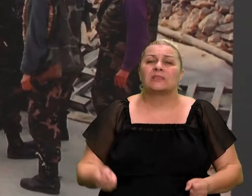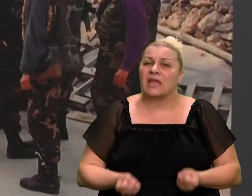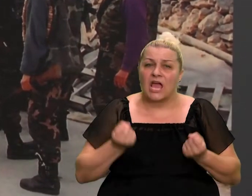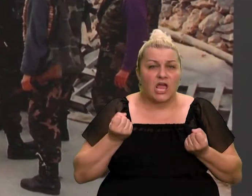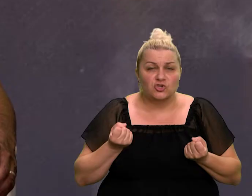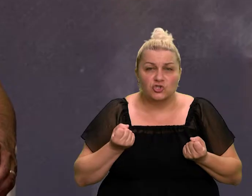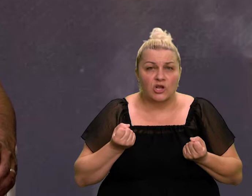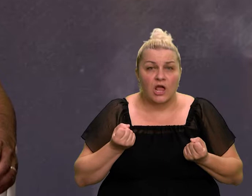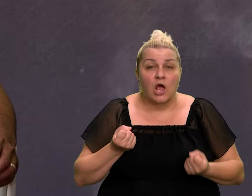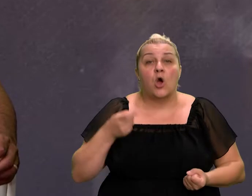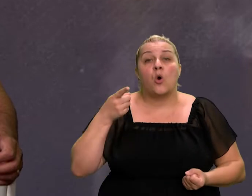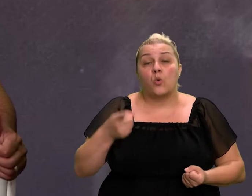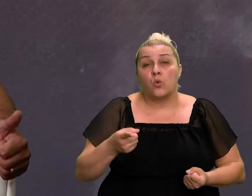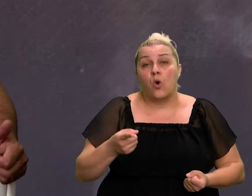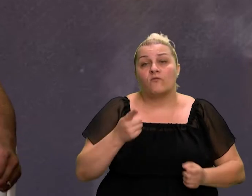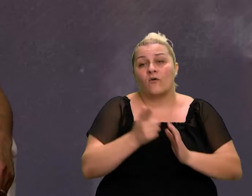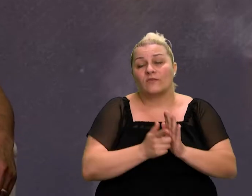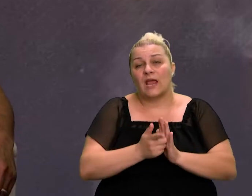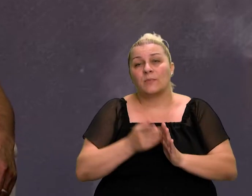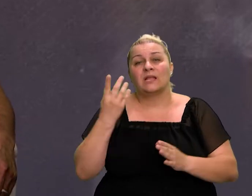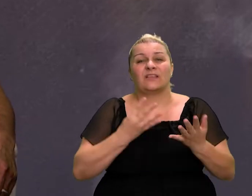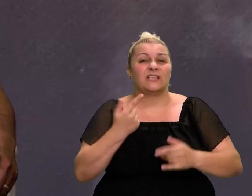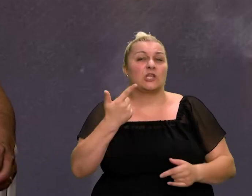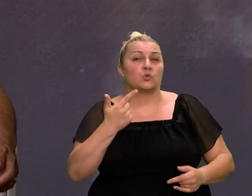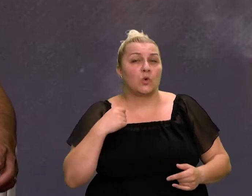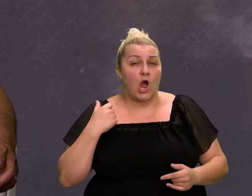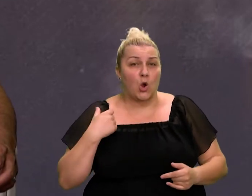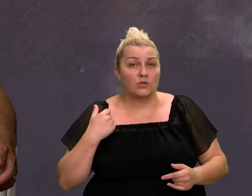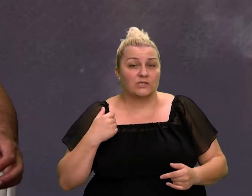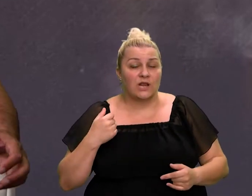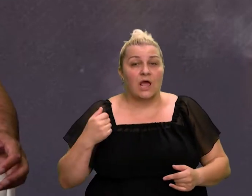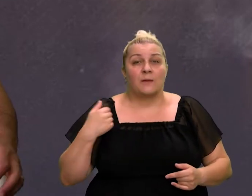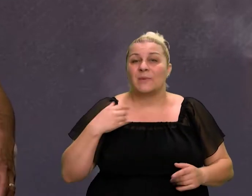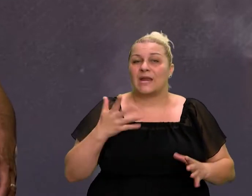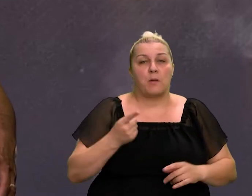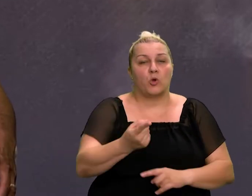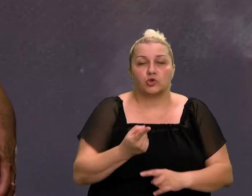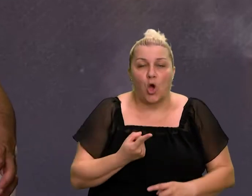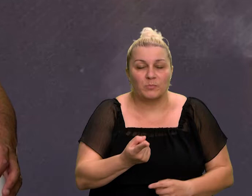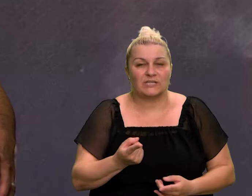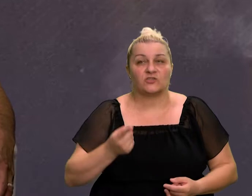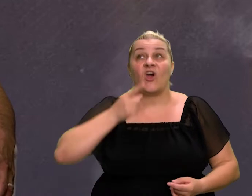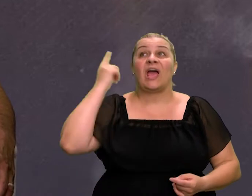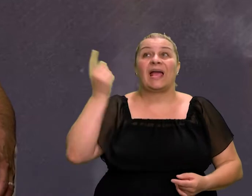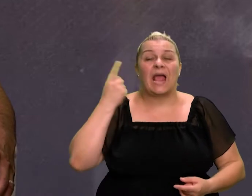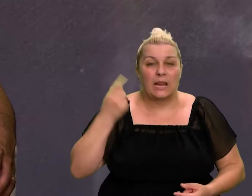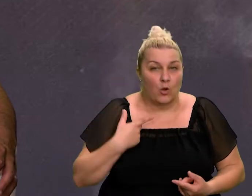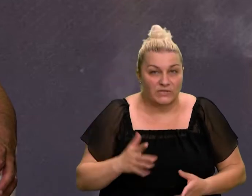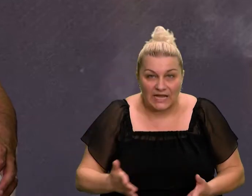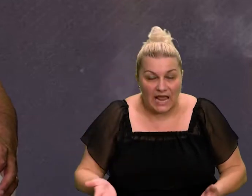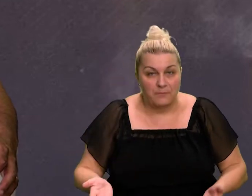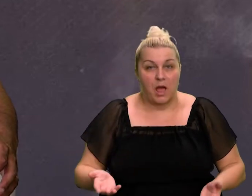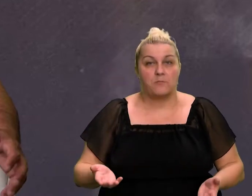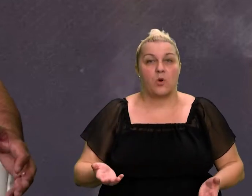vrlo teške, znači, u tim uvjetima, to je 92. godina, mi nemamo raspolažujo topništvo, nemamo mi helikopterane, mi